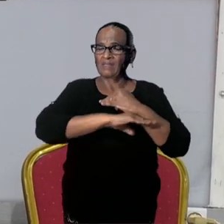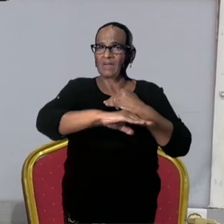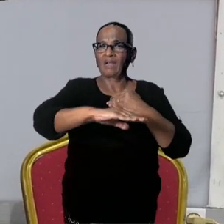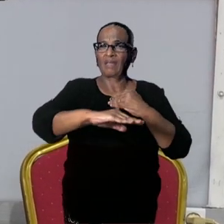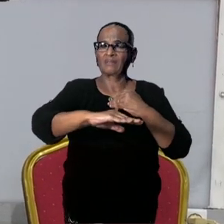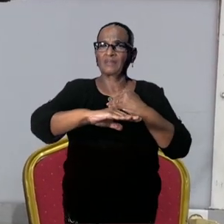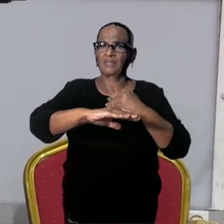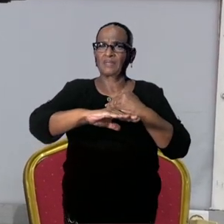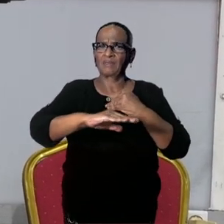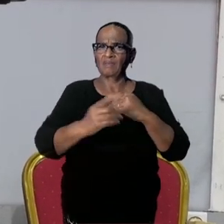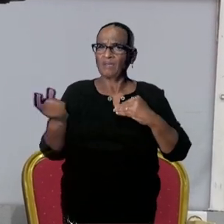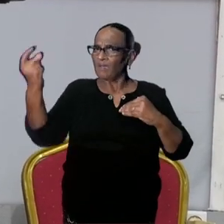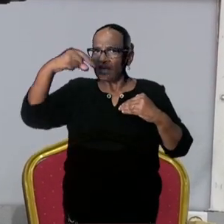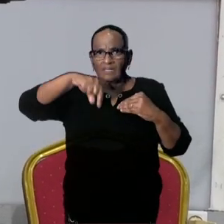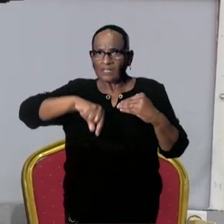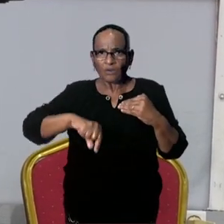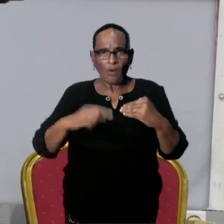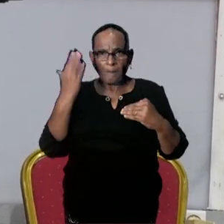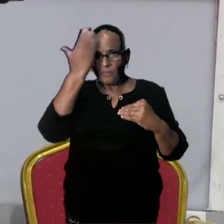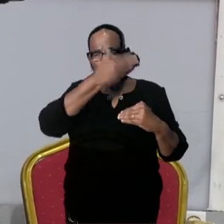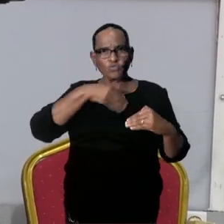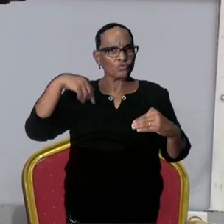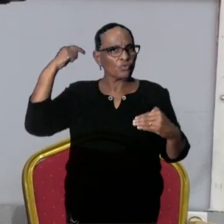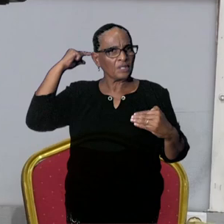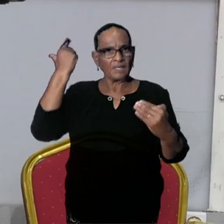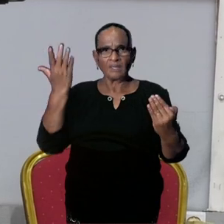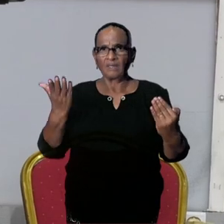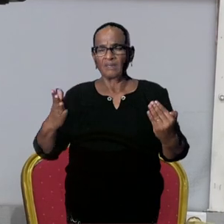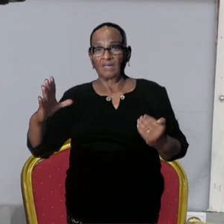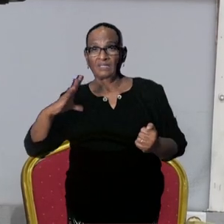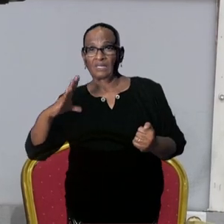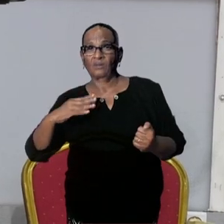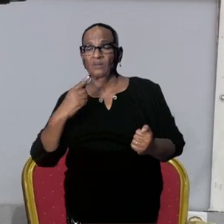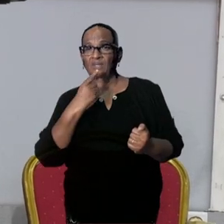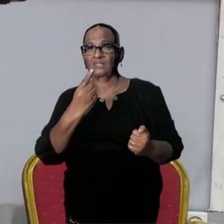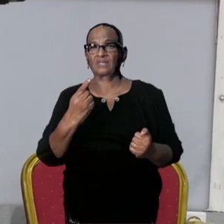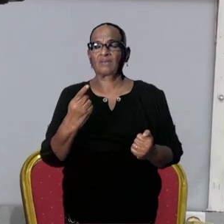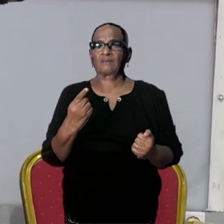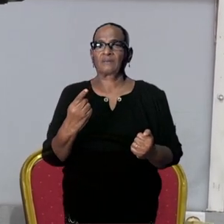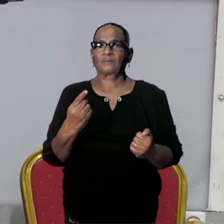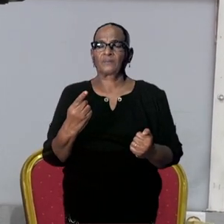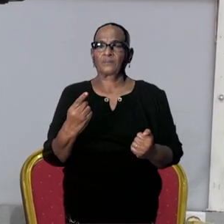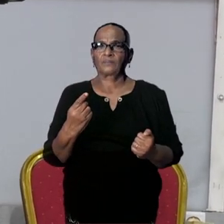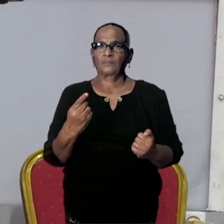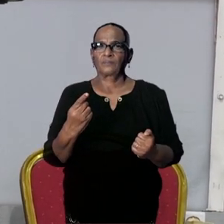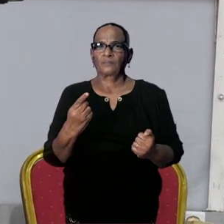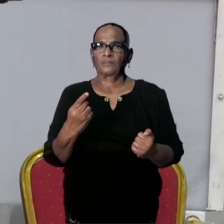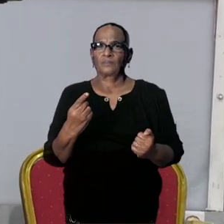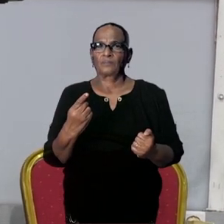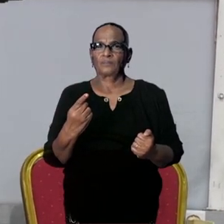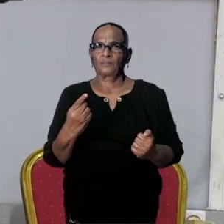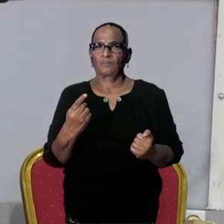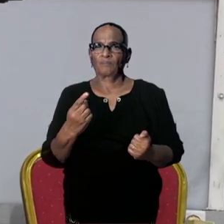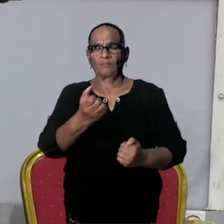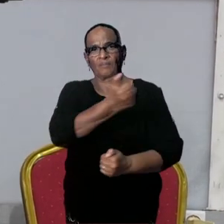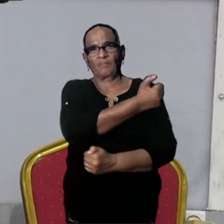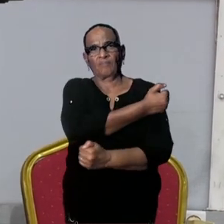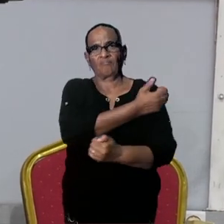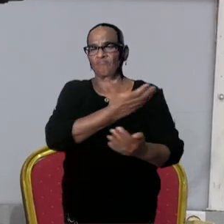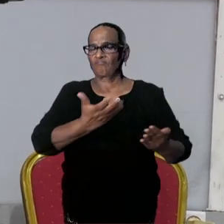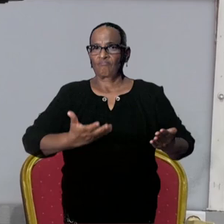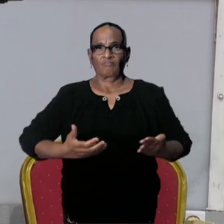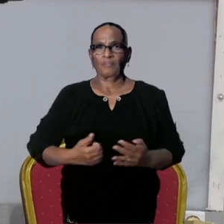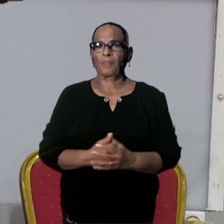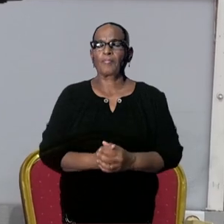naar Suriname kan komen. De directeur sprak over het aantal vaccins van Pfizer.